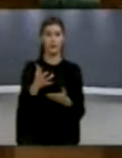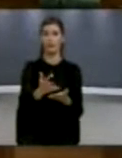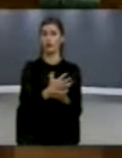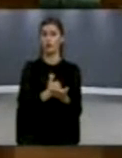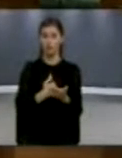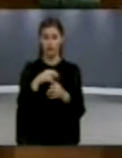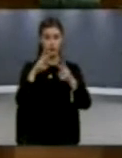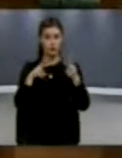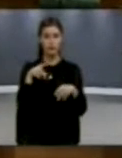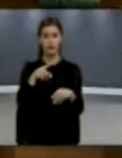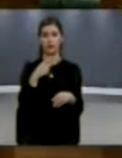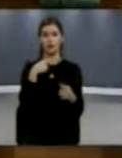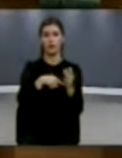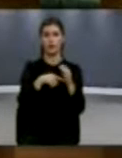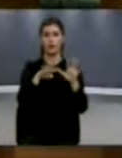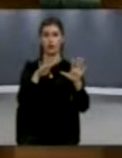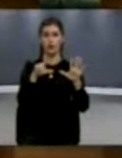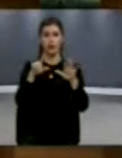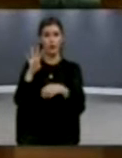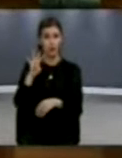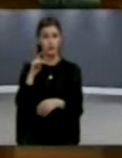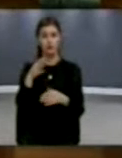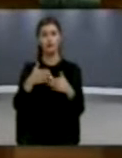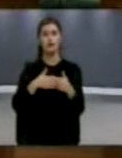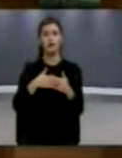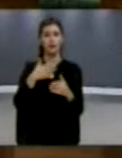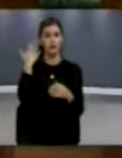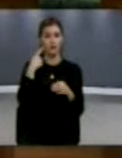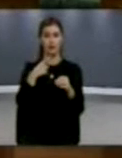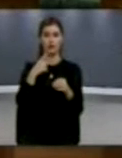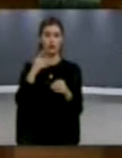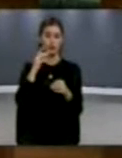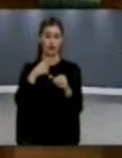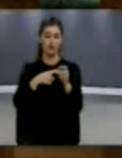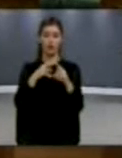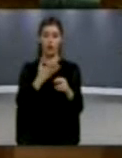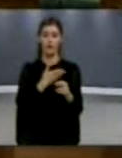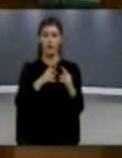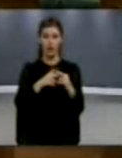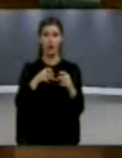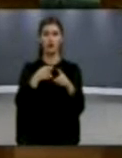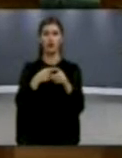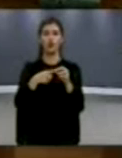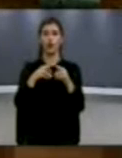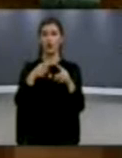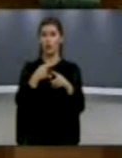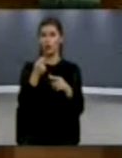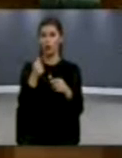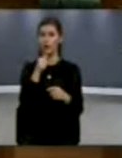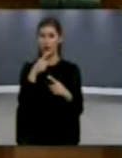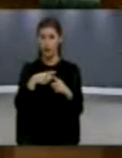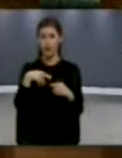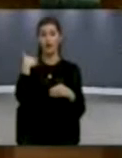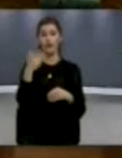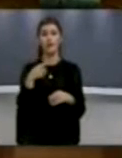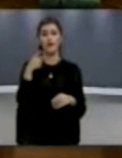zi, në vitit 1174, kufiri ka qenë të qafa e qakorrit, e mandej në vitit 1196, regjimi Miloševiqit e ka